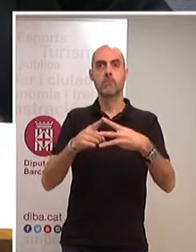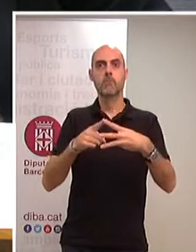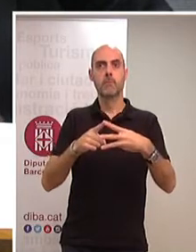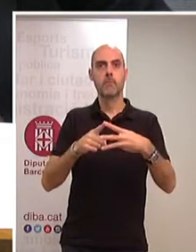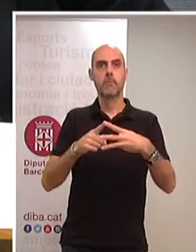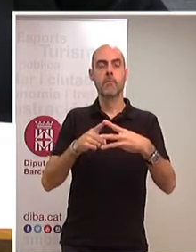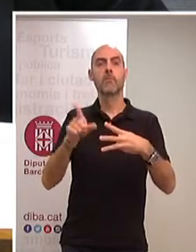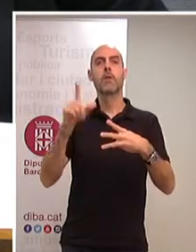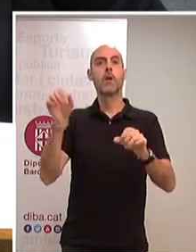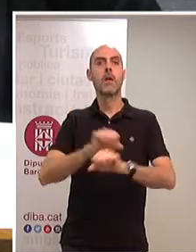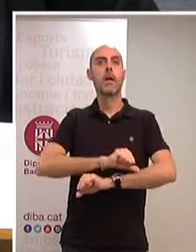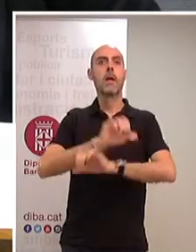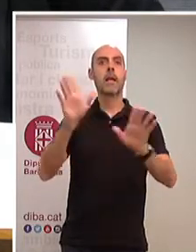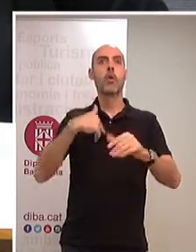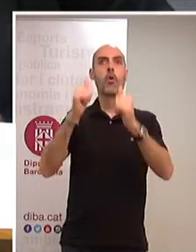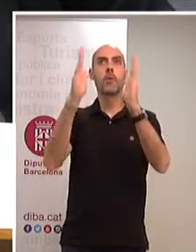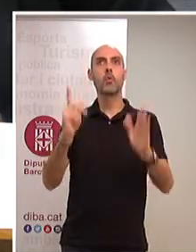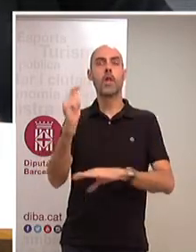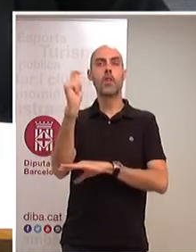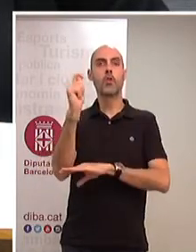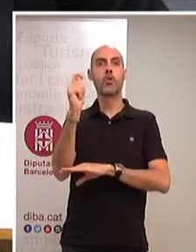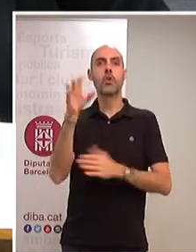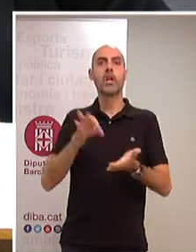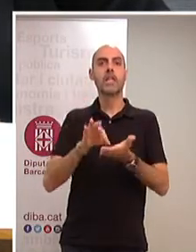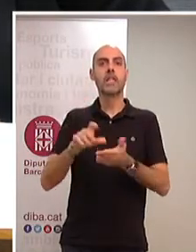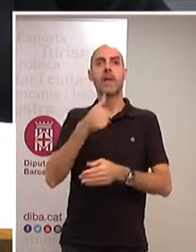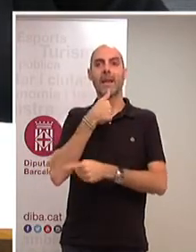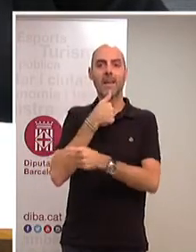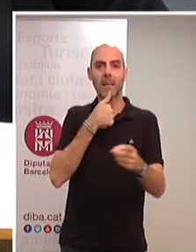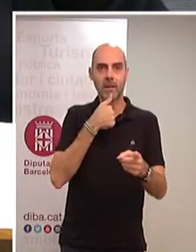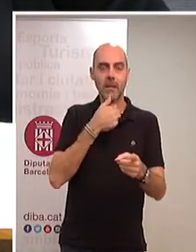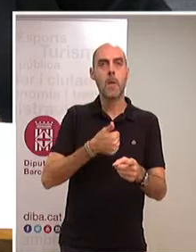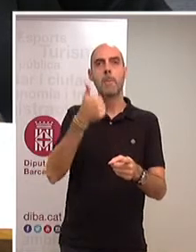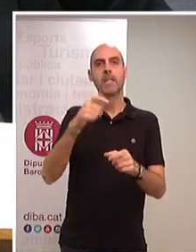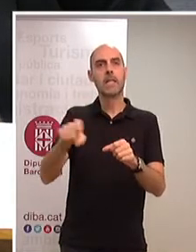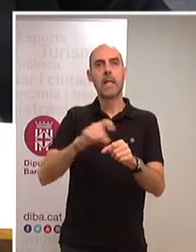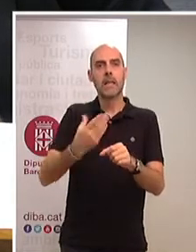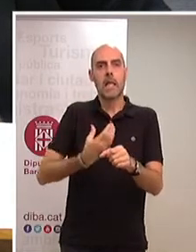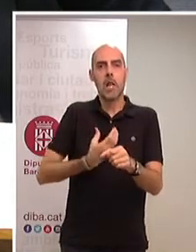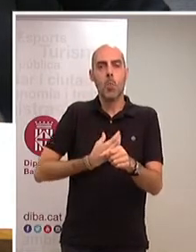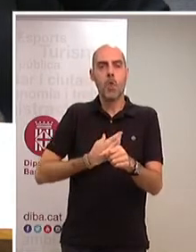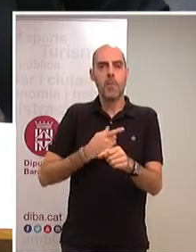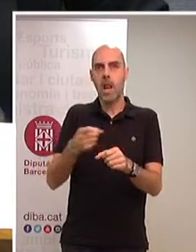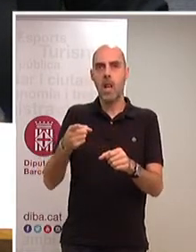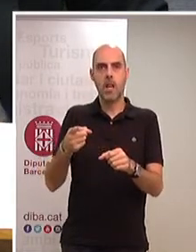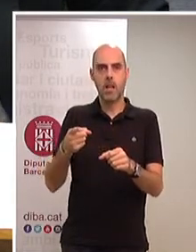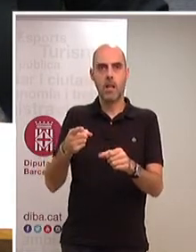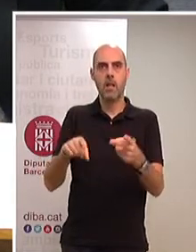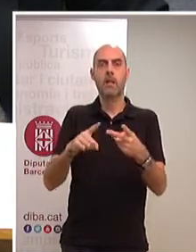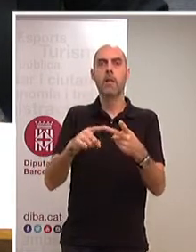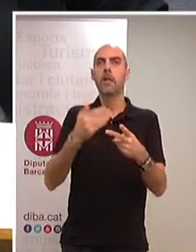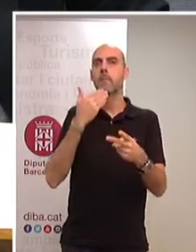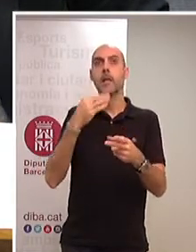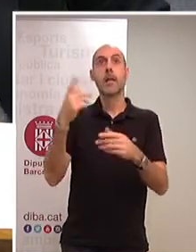Tenir clar a qui serveix la diputació. Per tant, ser més municipalistes que mai. Li vam demanar que tingués clar que la